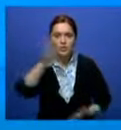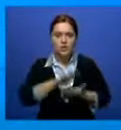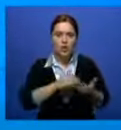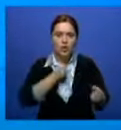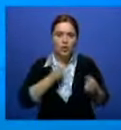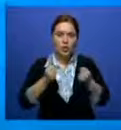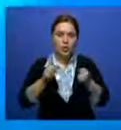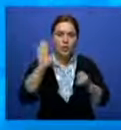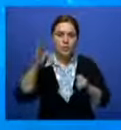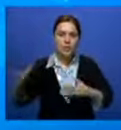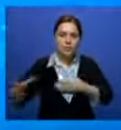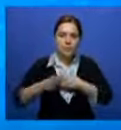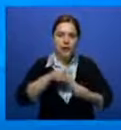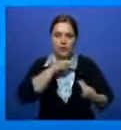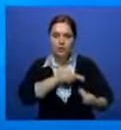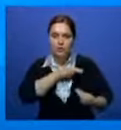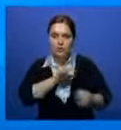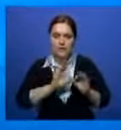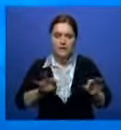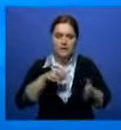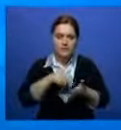на уровне стратегического партнерства, говорится в телеграмме.